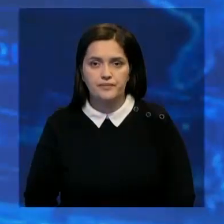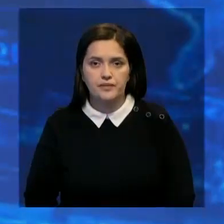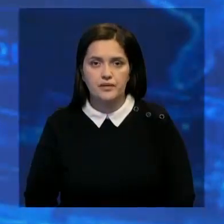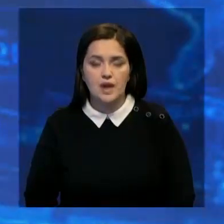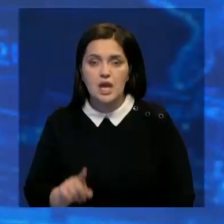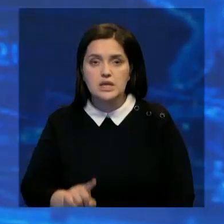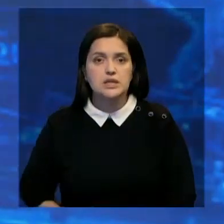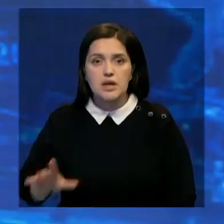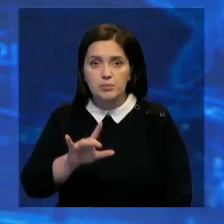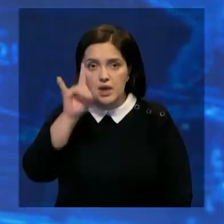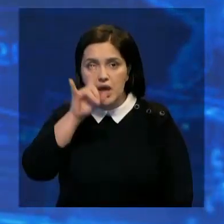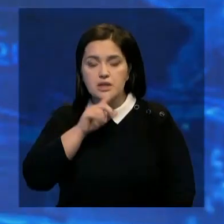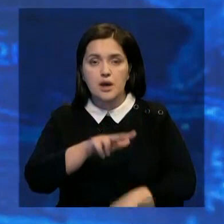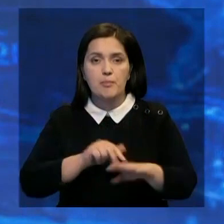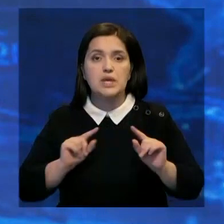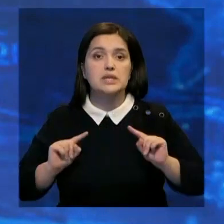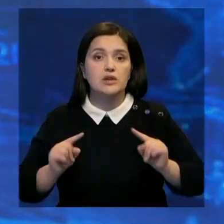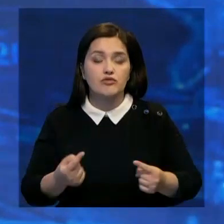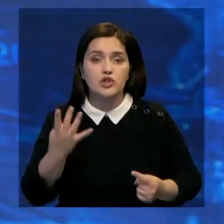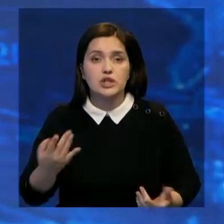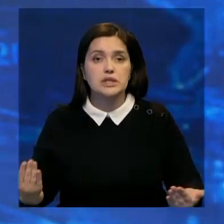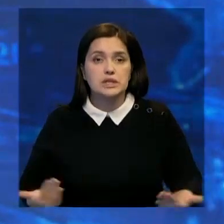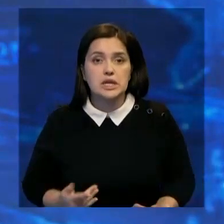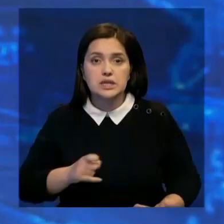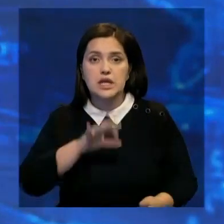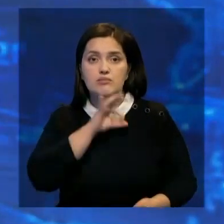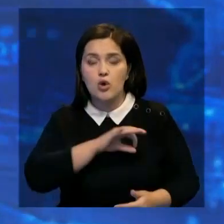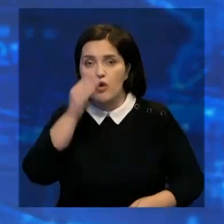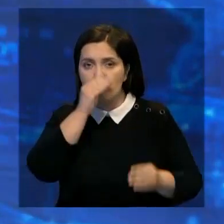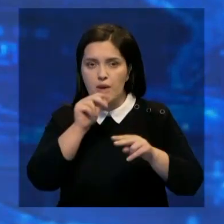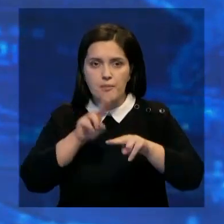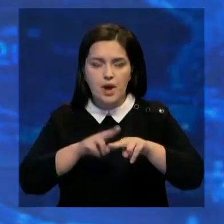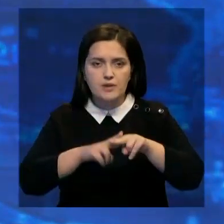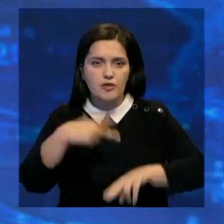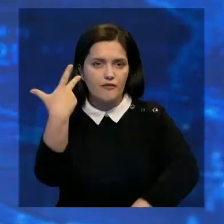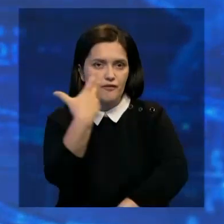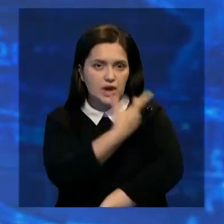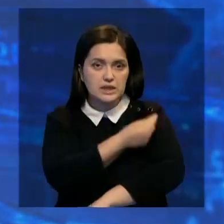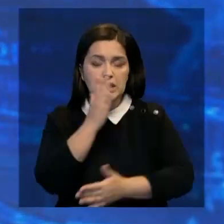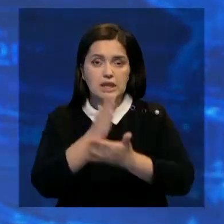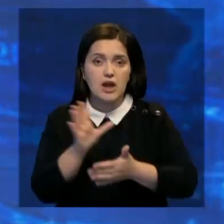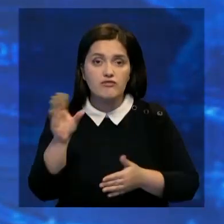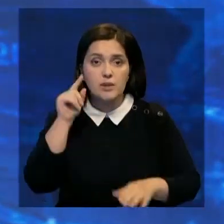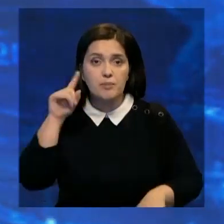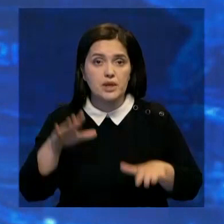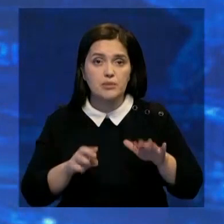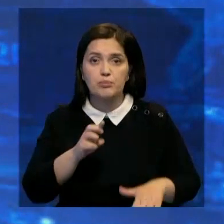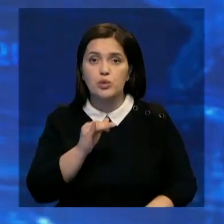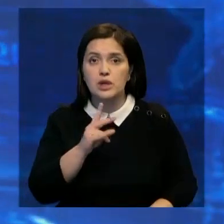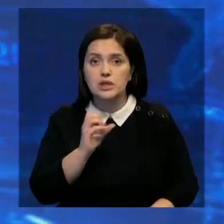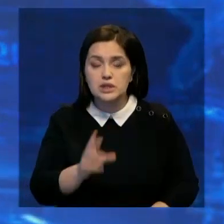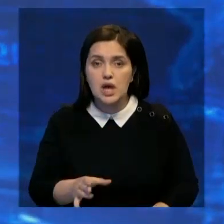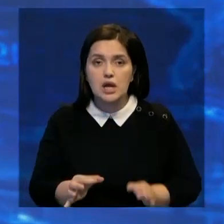В Западном Казахстане полицейские задержали четверых жителей за использование фиктивных паспортов вакцинации. Все подозреваемые из